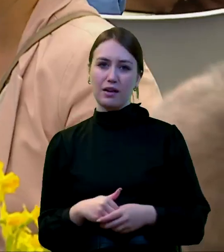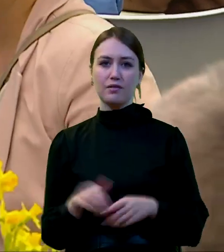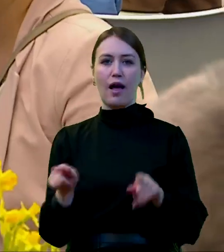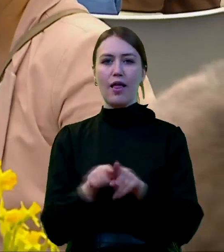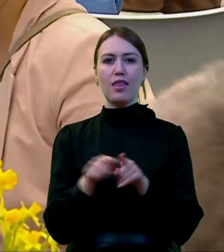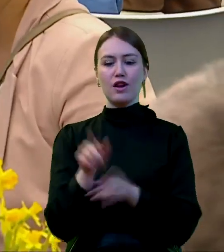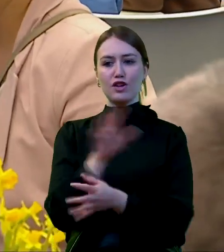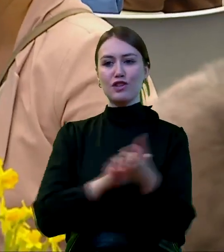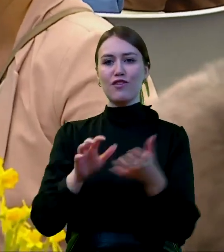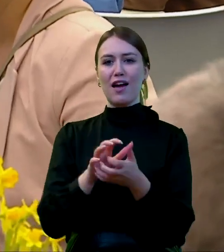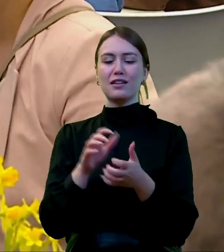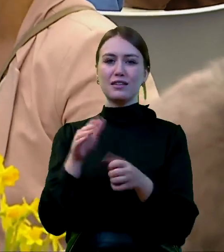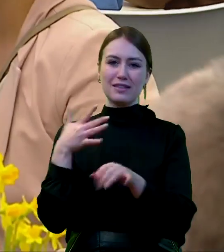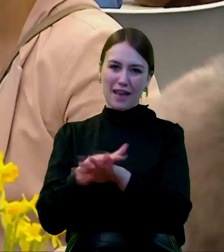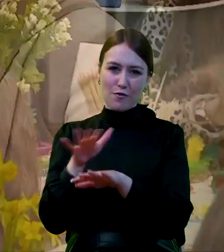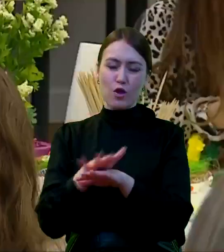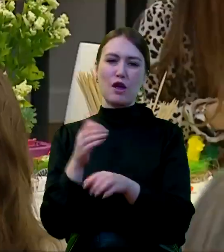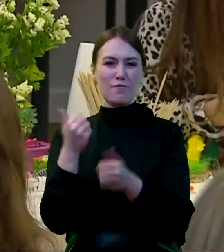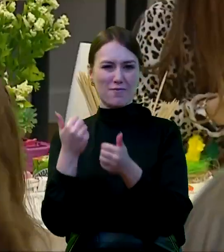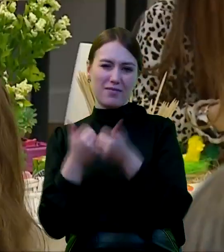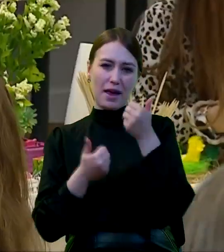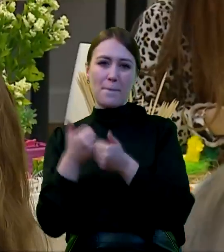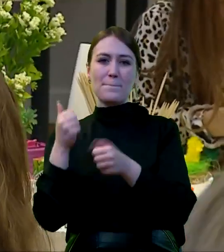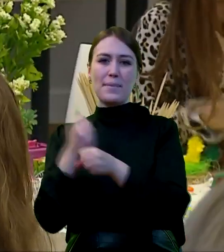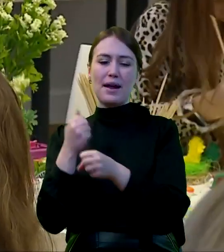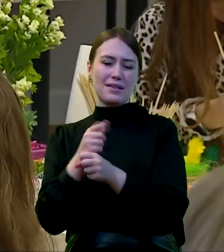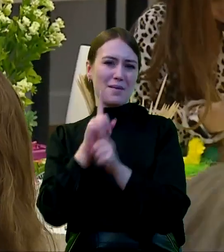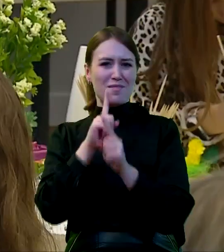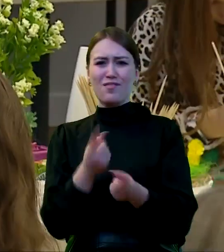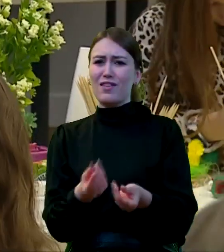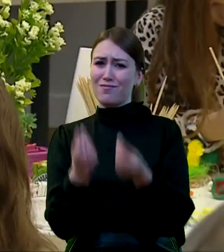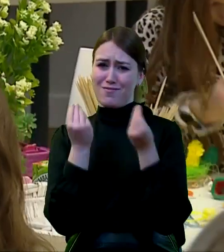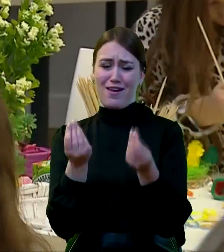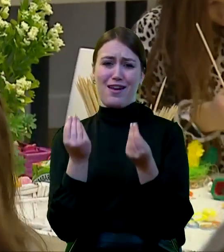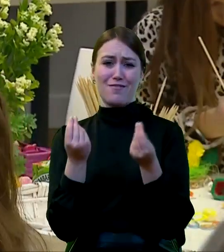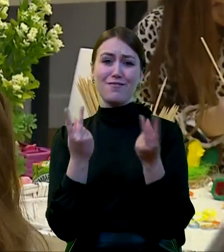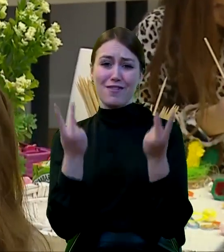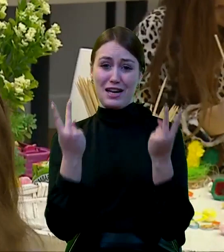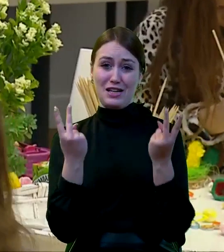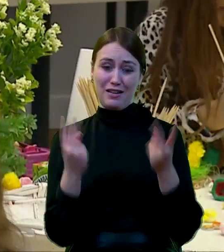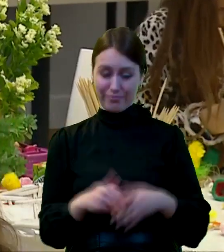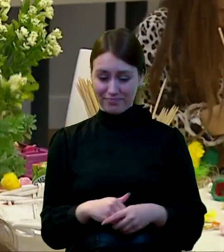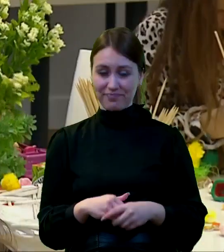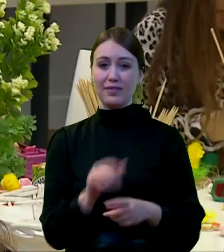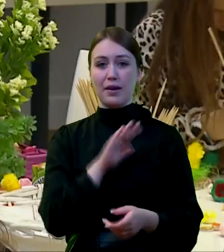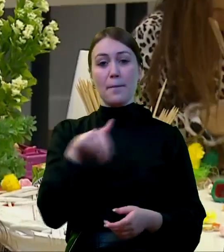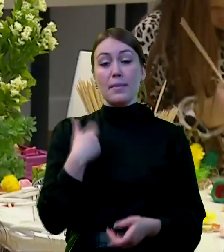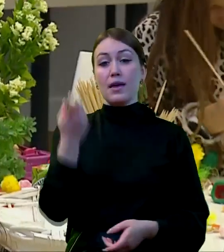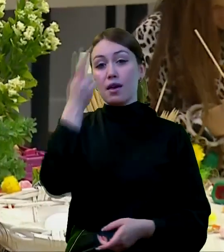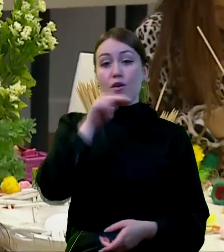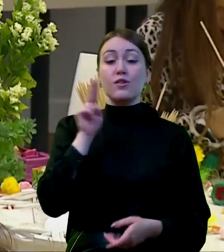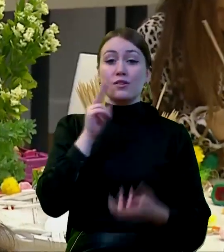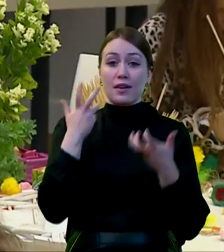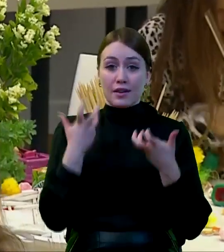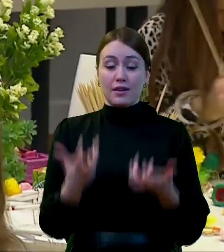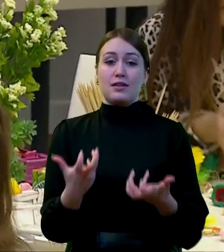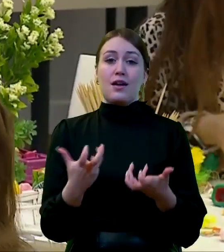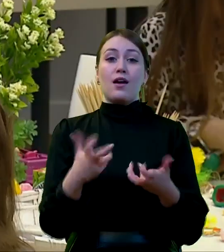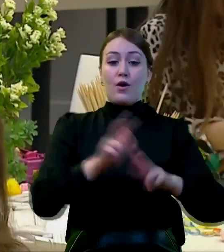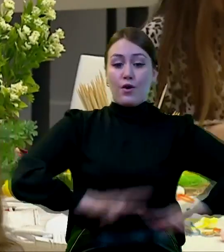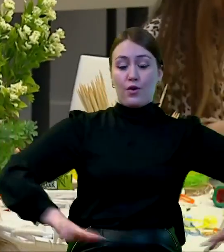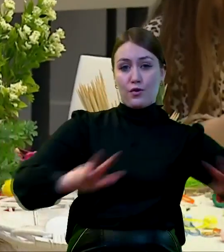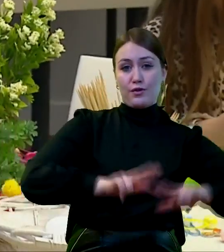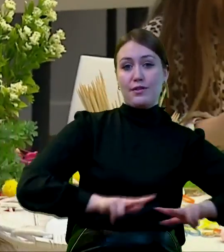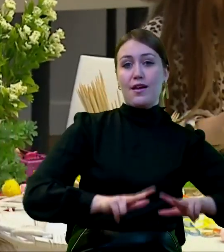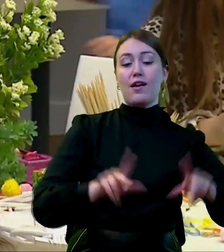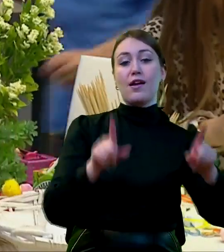jak i w świecie zawodowym jest tak samo cenna i ważna. I my jako rodzice bardzo chcemy być obecni, zarówno